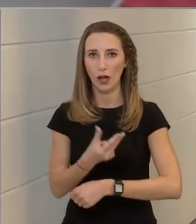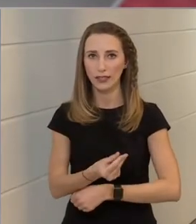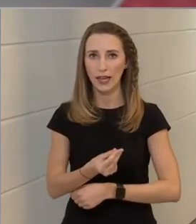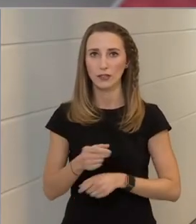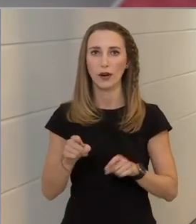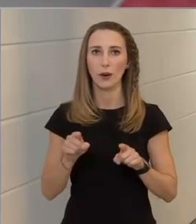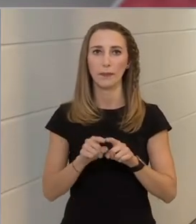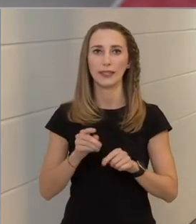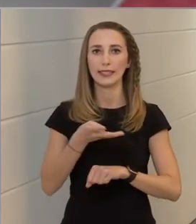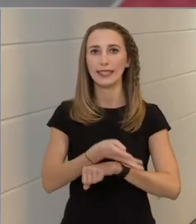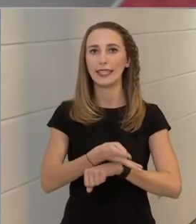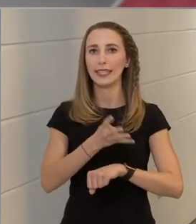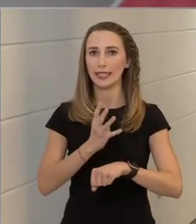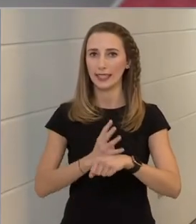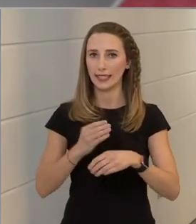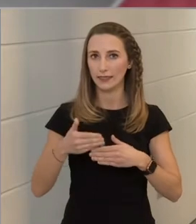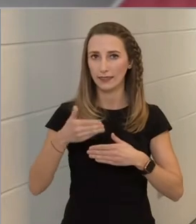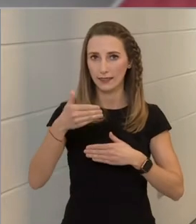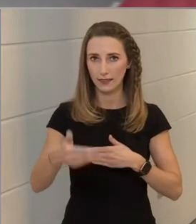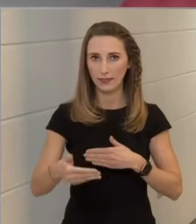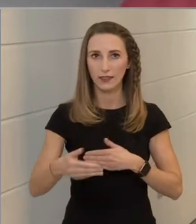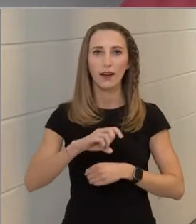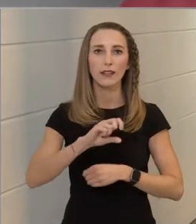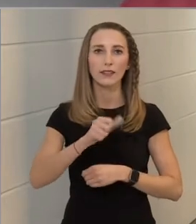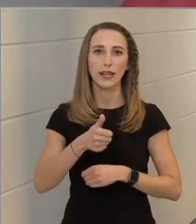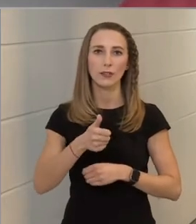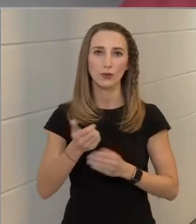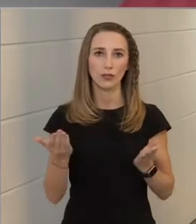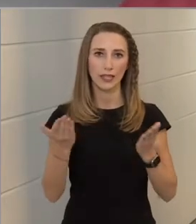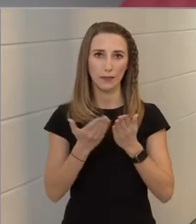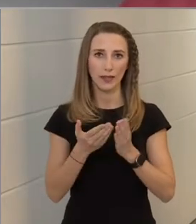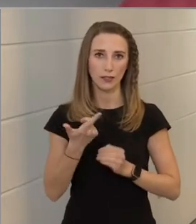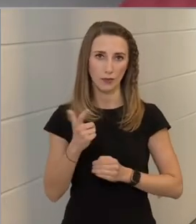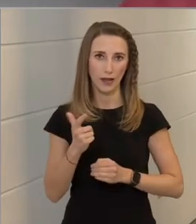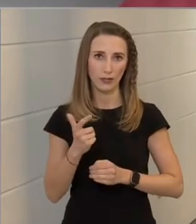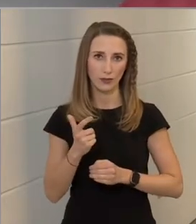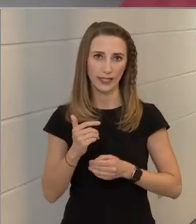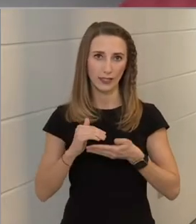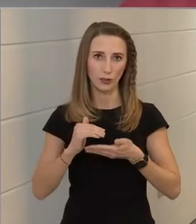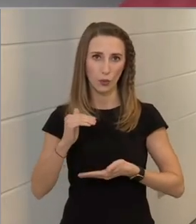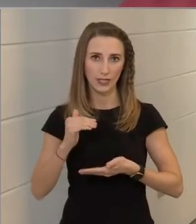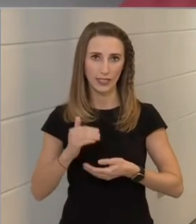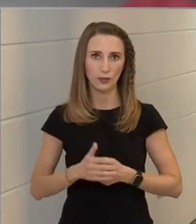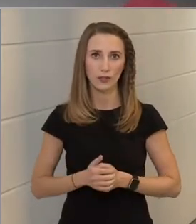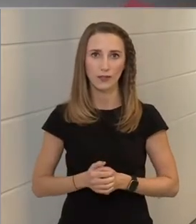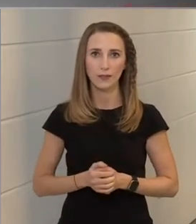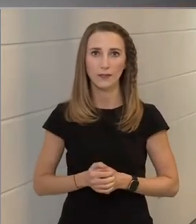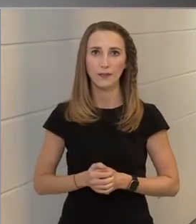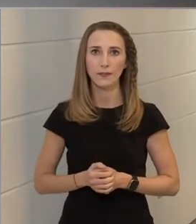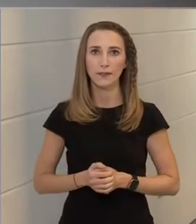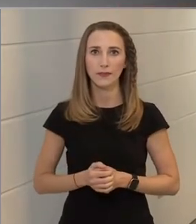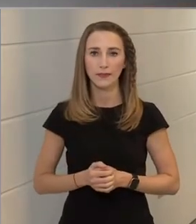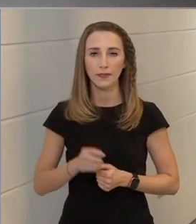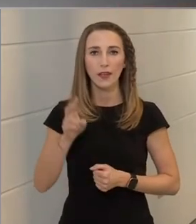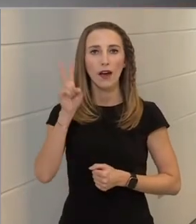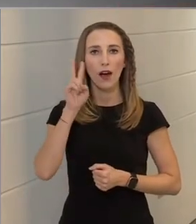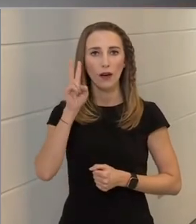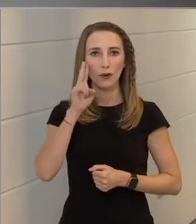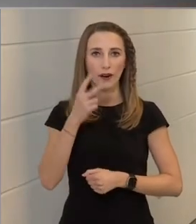mint négy hét az elsőhöz képest a második dózis, akkor a